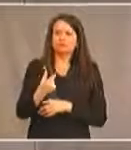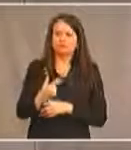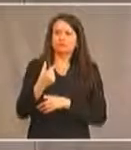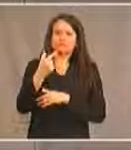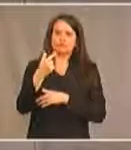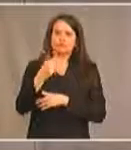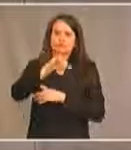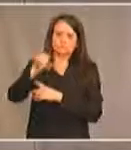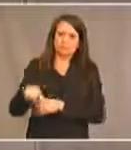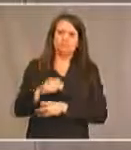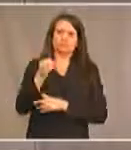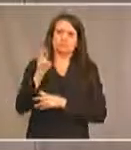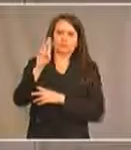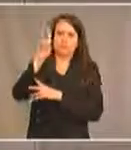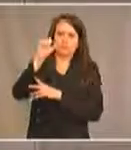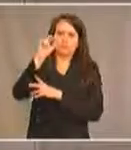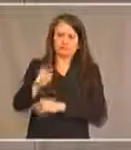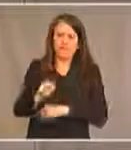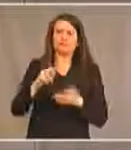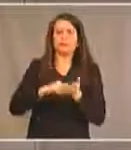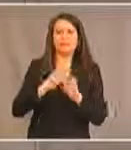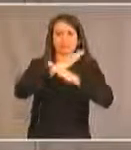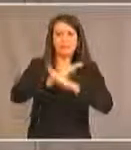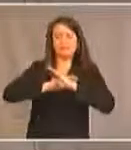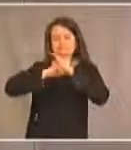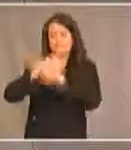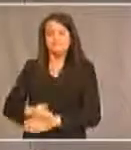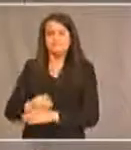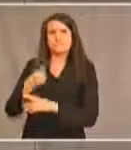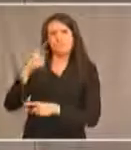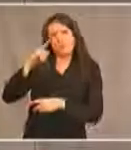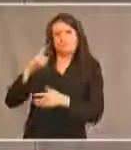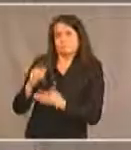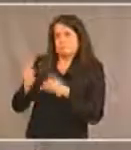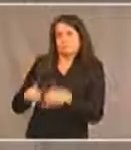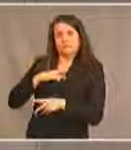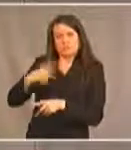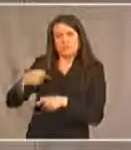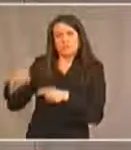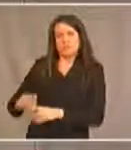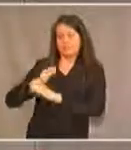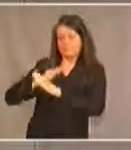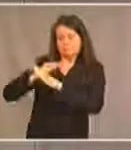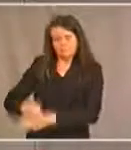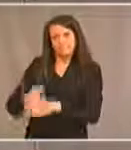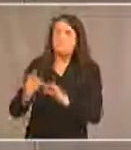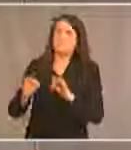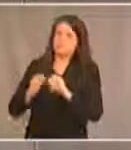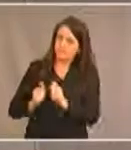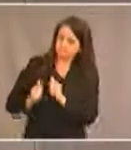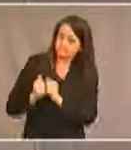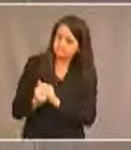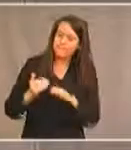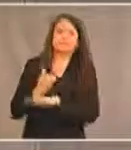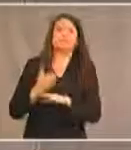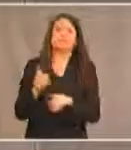travailler ensemble pour abolir les obstacles qui s'élèvent devant les personnes qui ont des handicaps. Il nous faut également